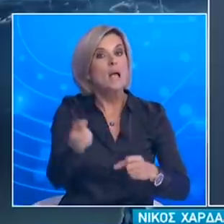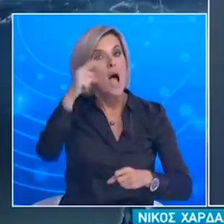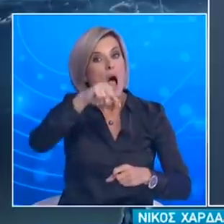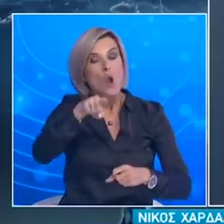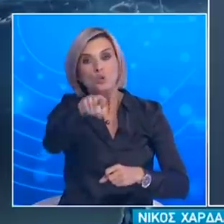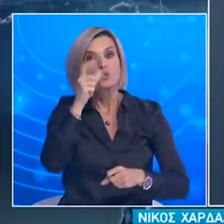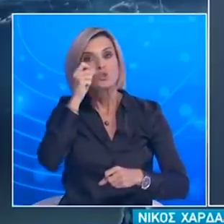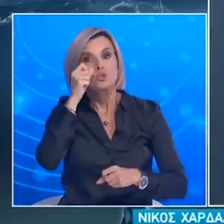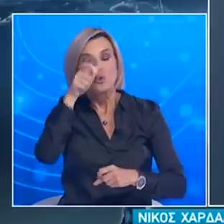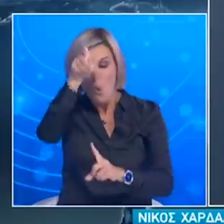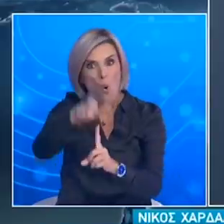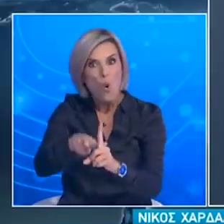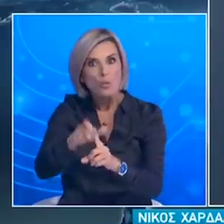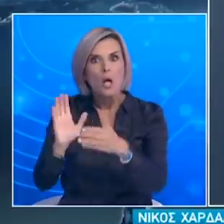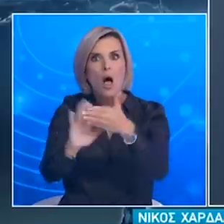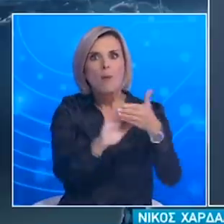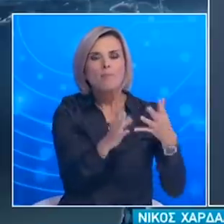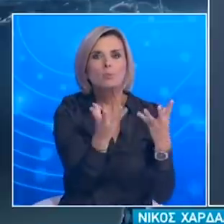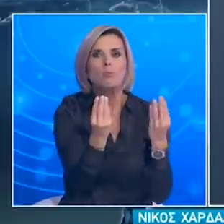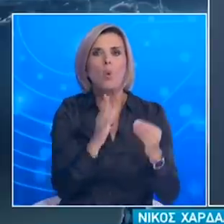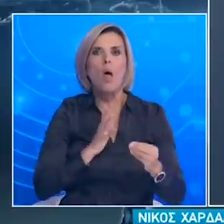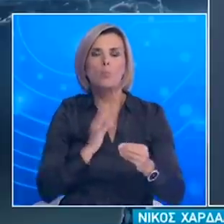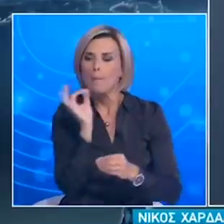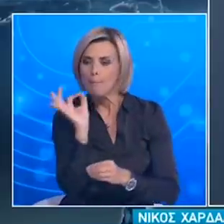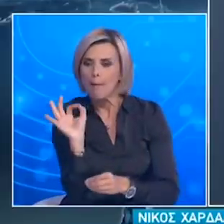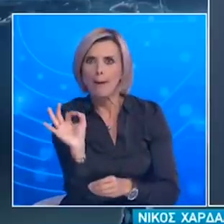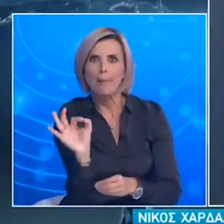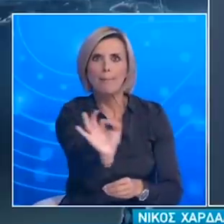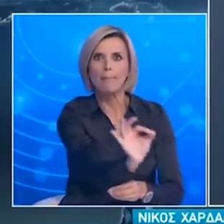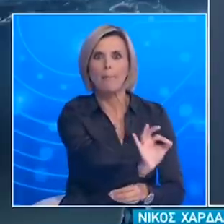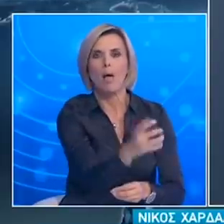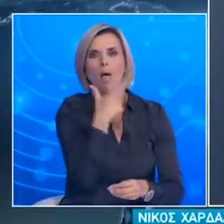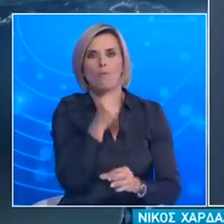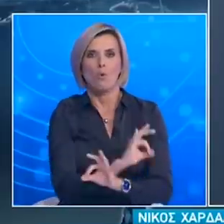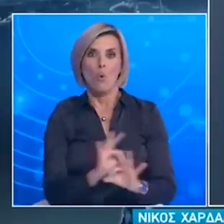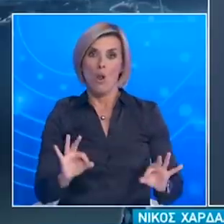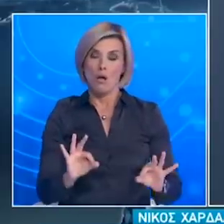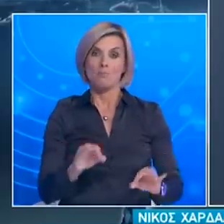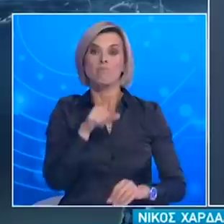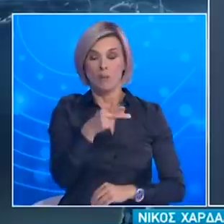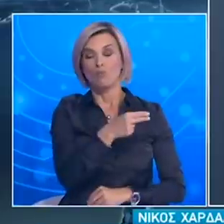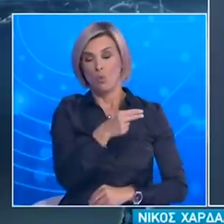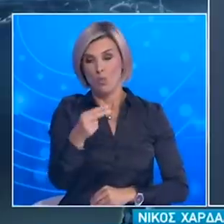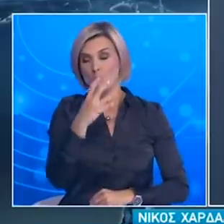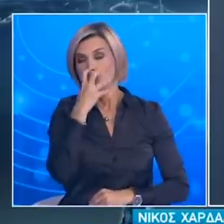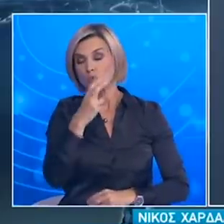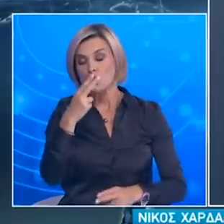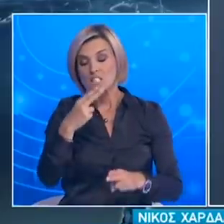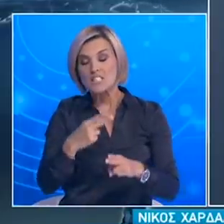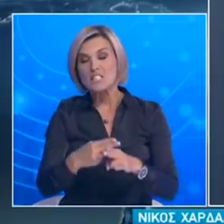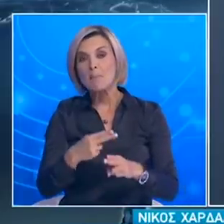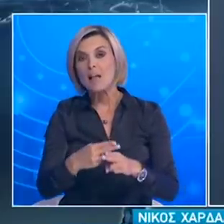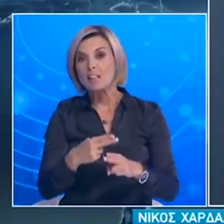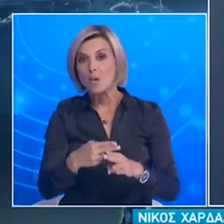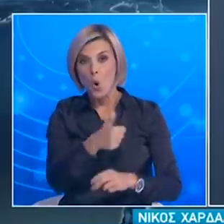εργαζόμενος θα είχε καθημερινά επαφές με δεκάδες ανθρώπους αλλά και θέμα ατομικής ευθύνης είναι στον επιχειρηματία